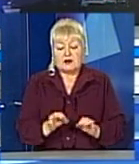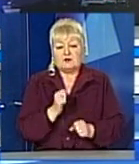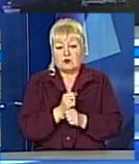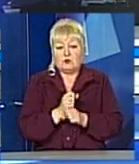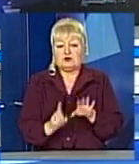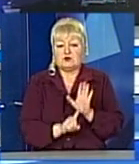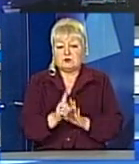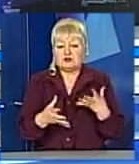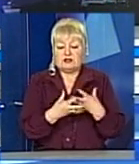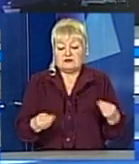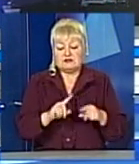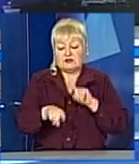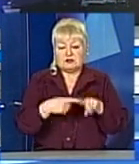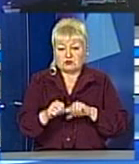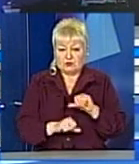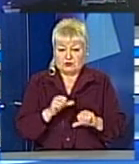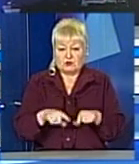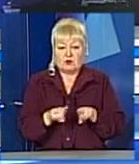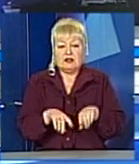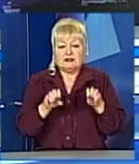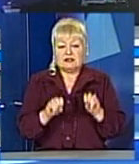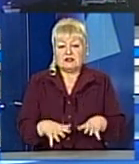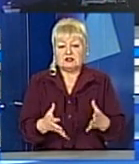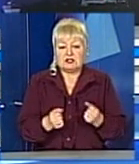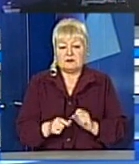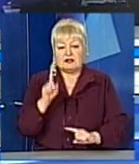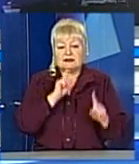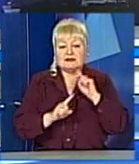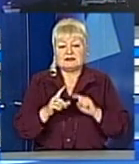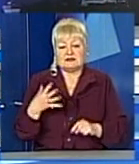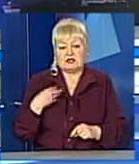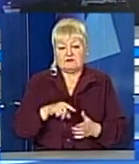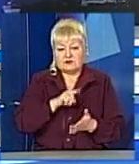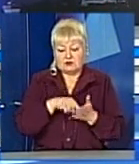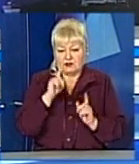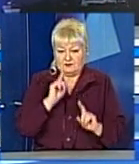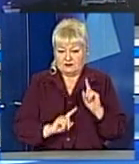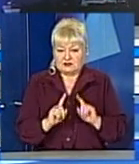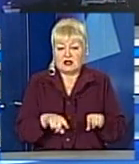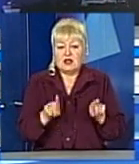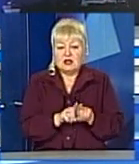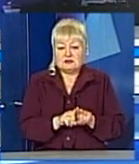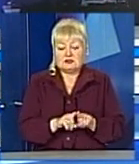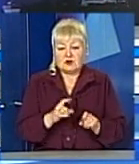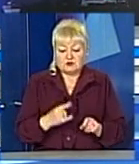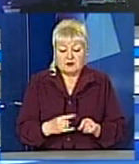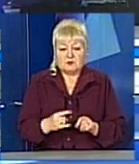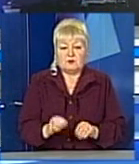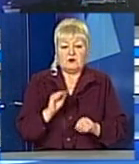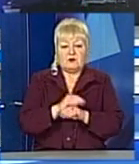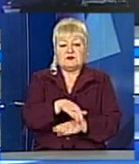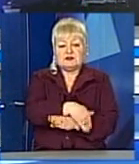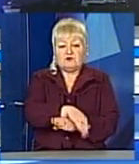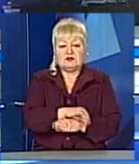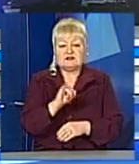розпочнуть на весні наступного року. Таке рішення прийняли на сесії Львівської міськради. Також паркомісцями поповниться вулиця Івана